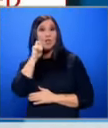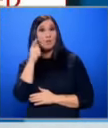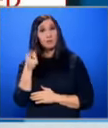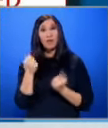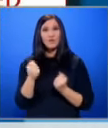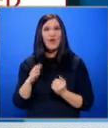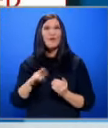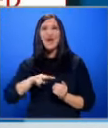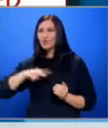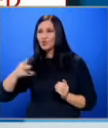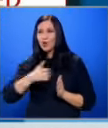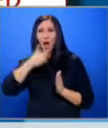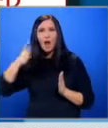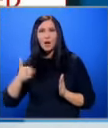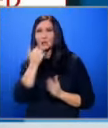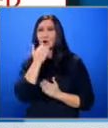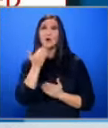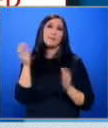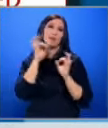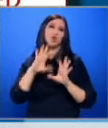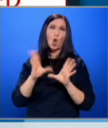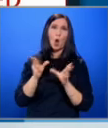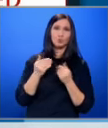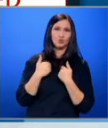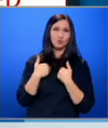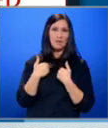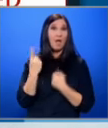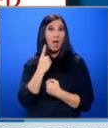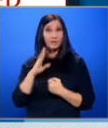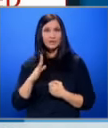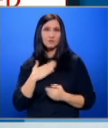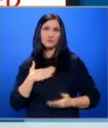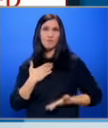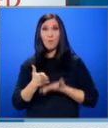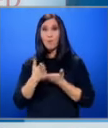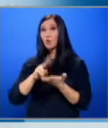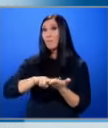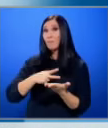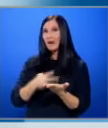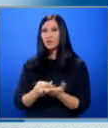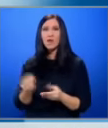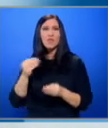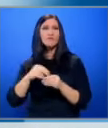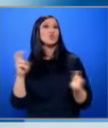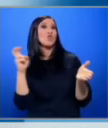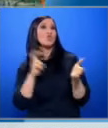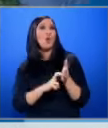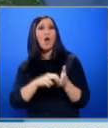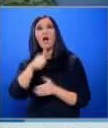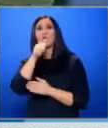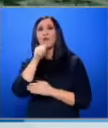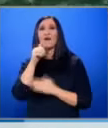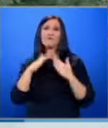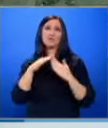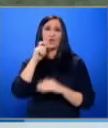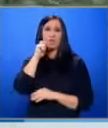живее на другия край на село Те няма нищо общо с мен, единствено съм помогнала да му преведа да му включат тока и водата в къщата